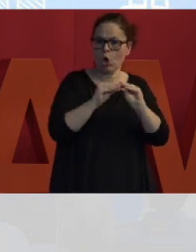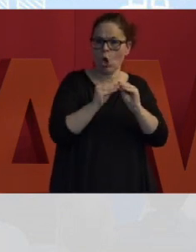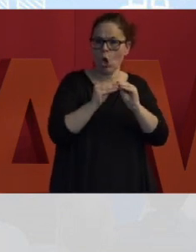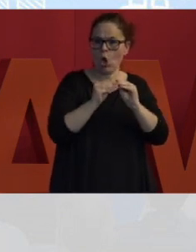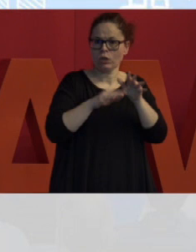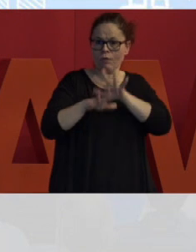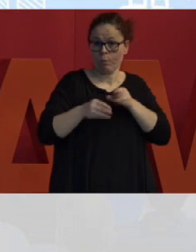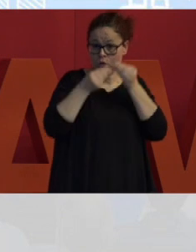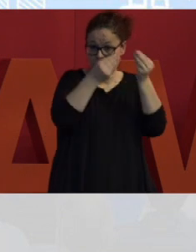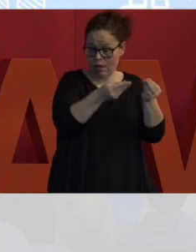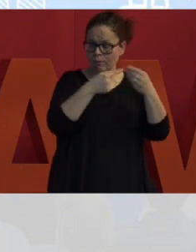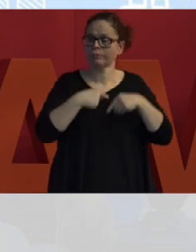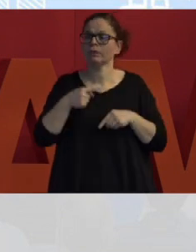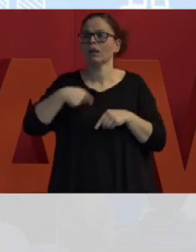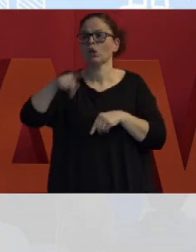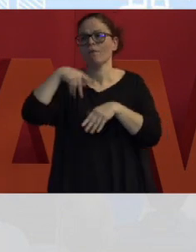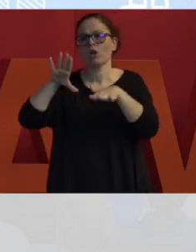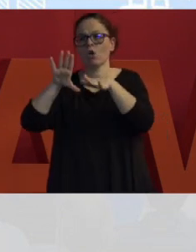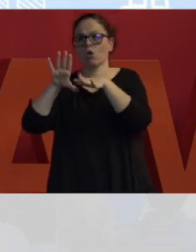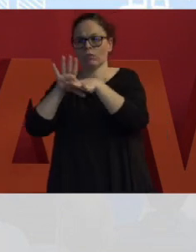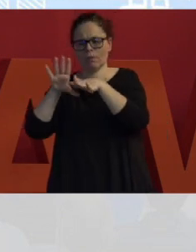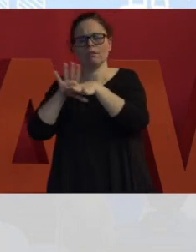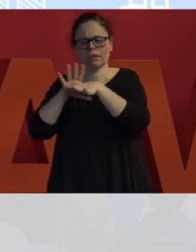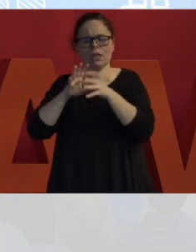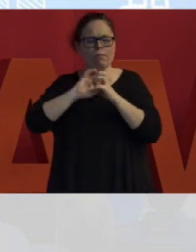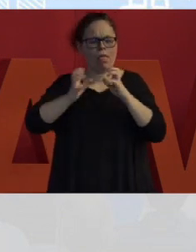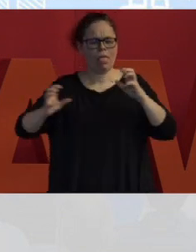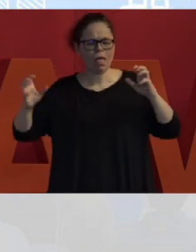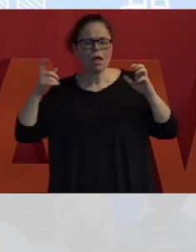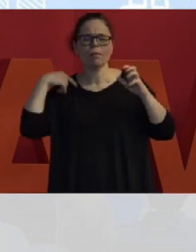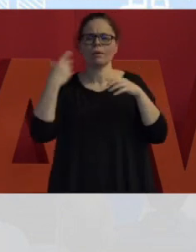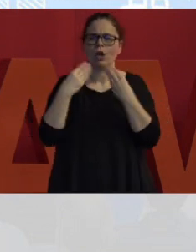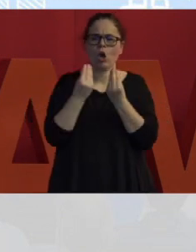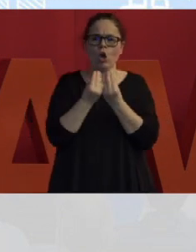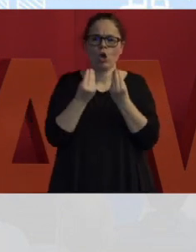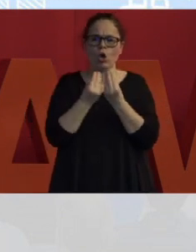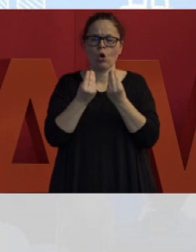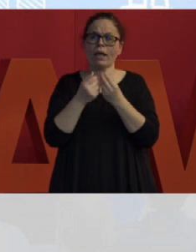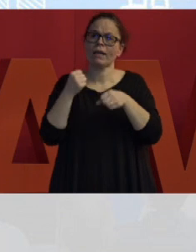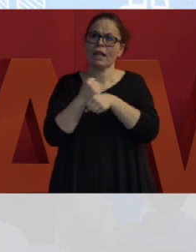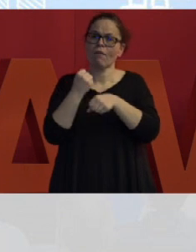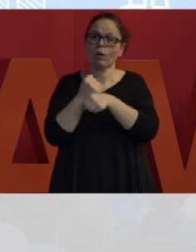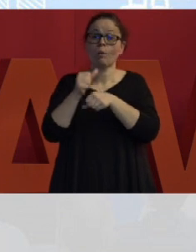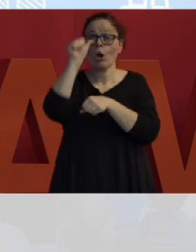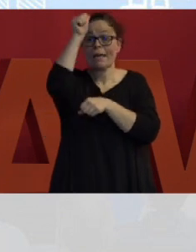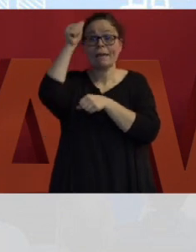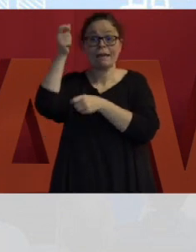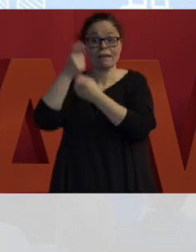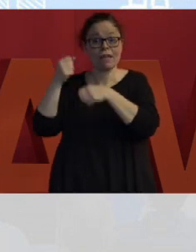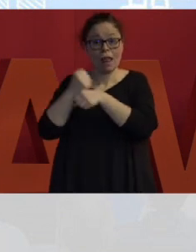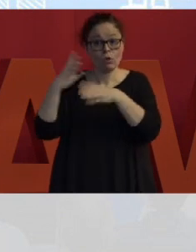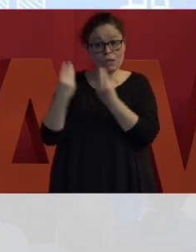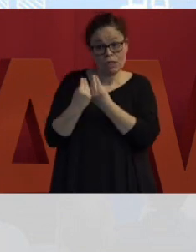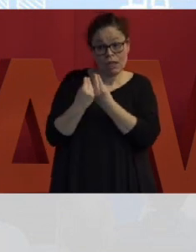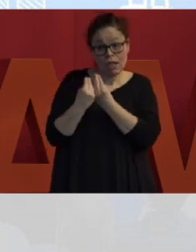variegato di analisti e sviluppatori, abbiamo un gruppo di colleghi in utrito che lavora con noi dall'India e Gianluca, lo Scrum